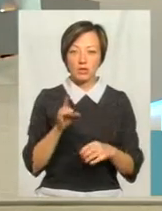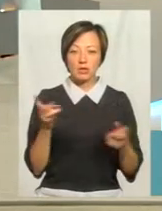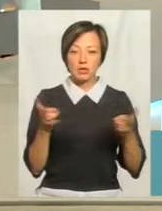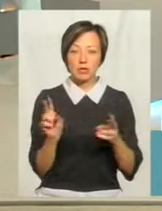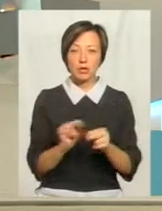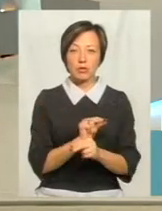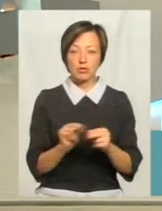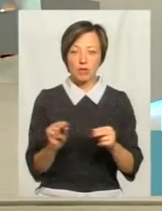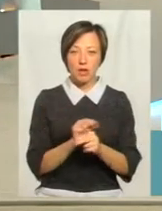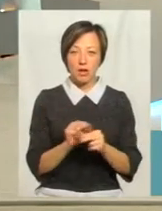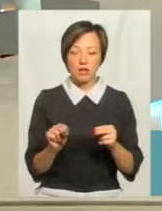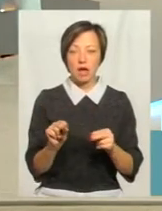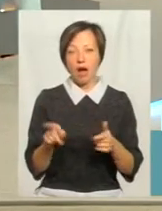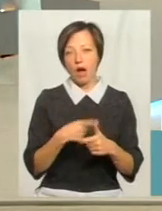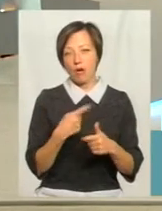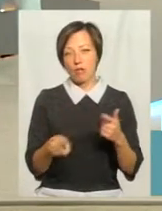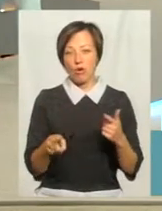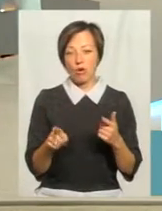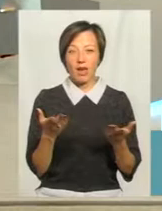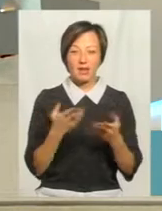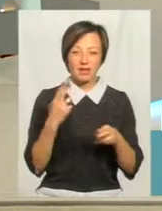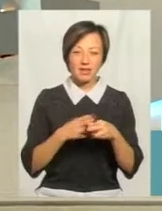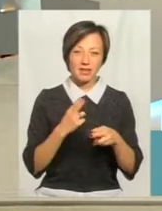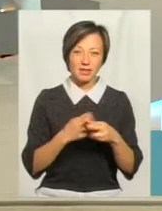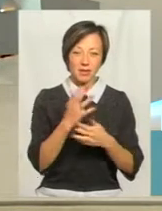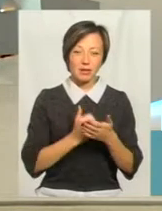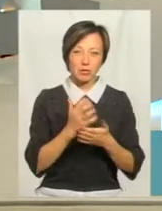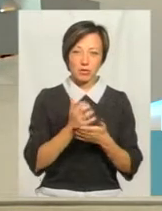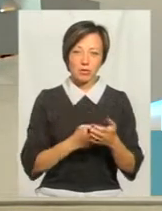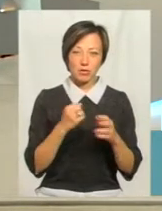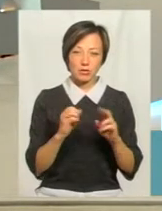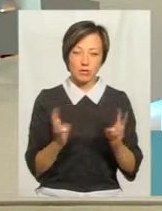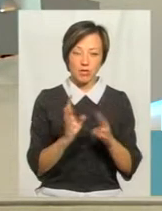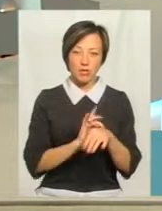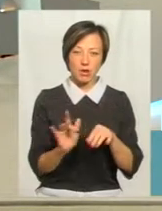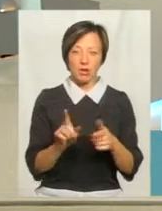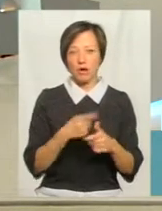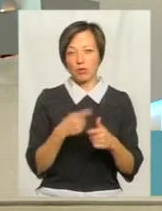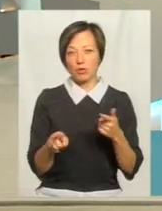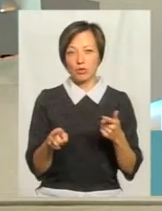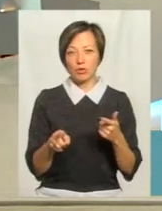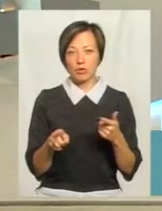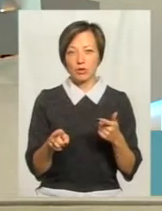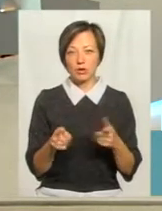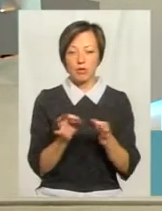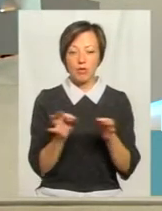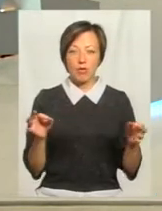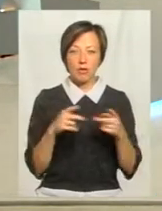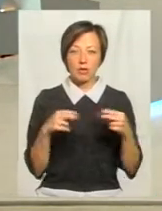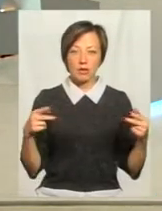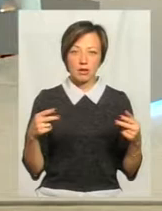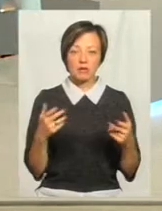зремонтувати. Там або комплектуючі якісь погоріли, або, скажімо, там провода якісь